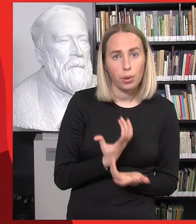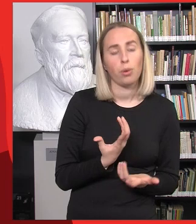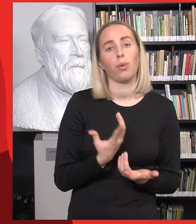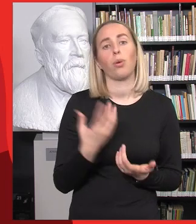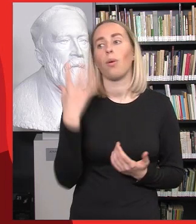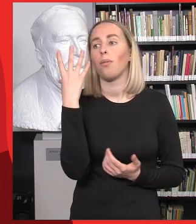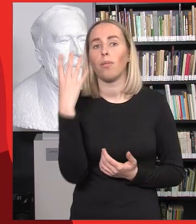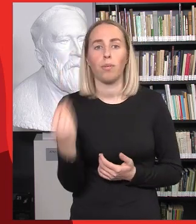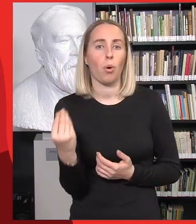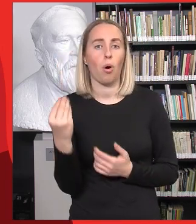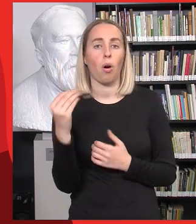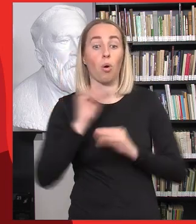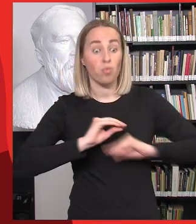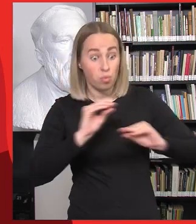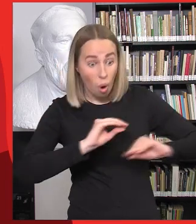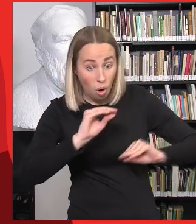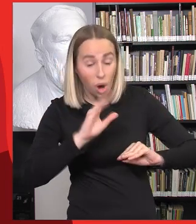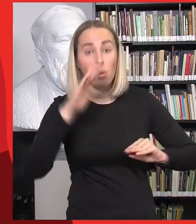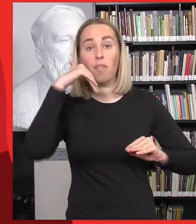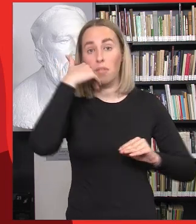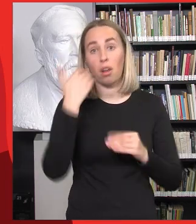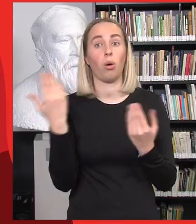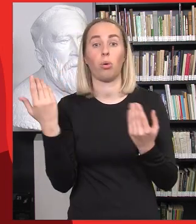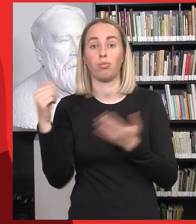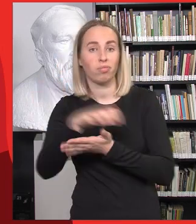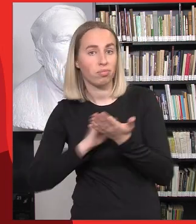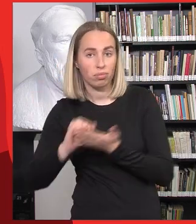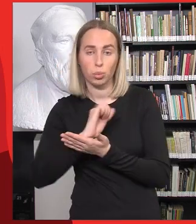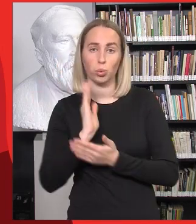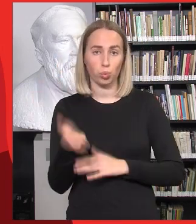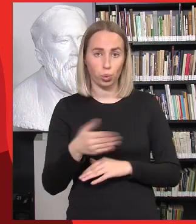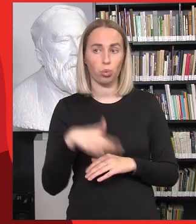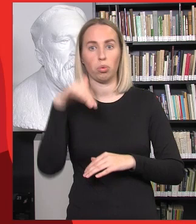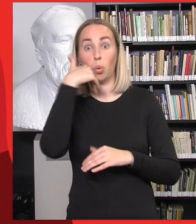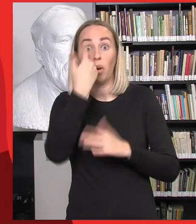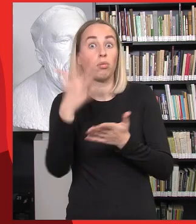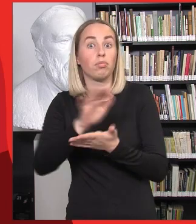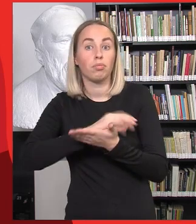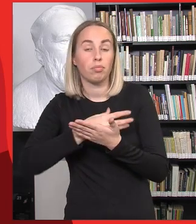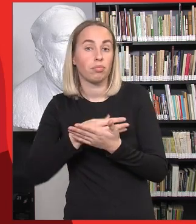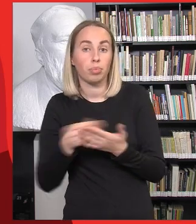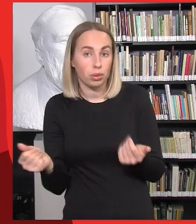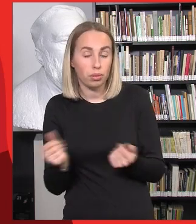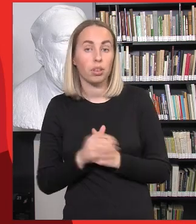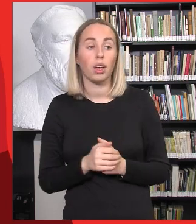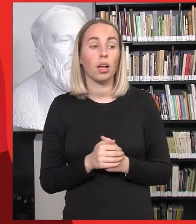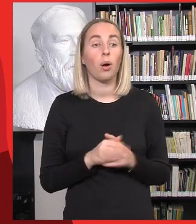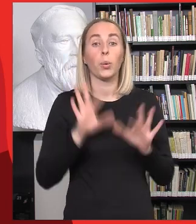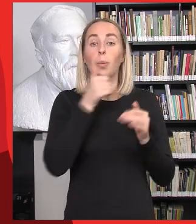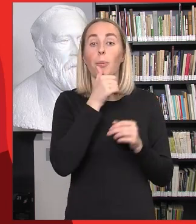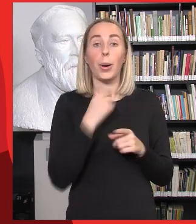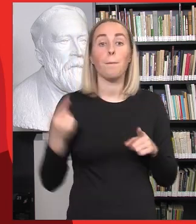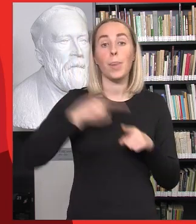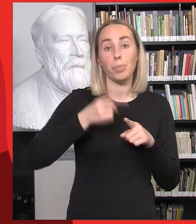jų dėstumo dalyką, kad galbūt nebeliks su to. Tačiau visgi kalbam apie tas papildomas pamokas, apie